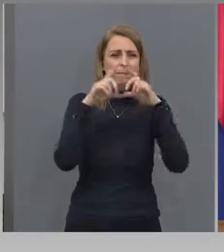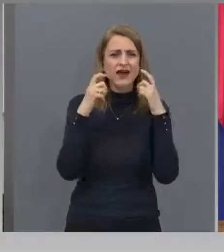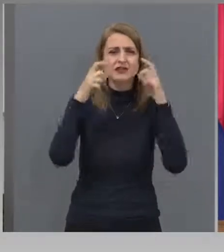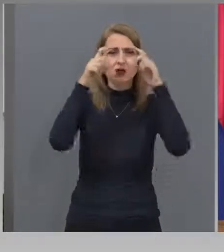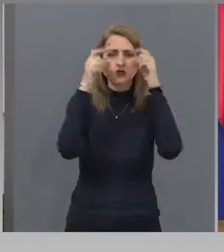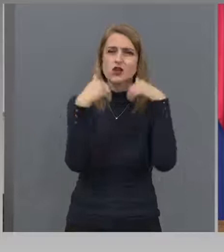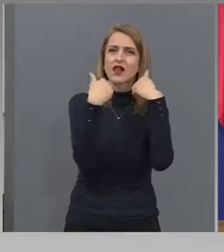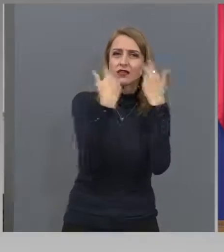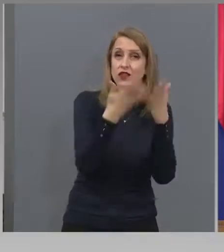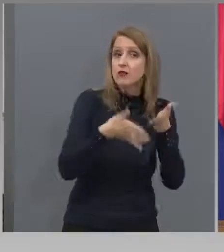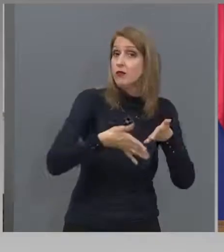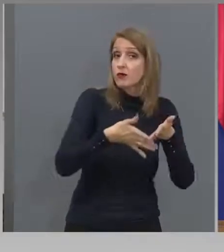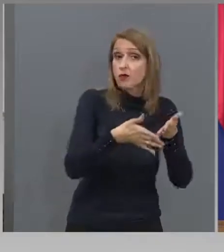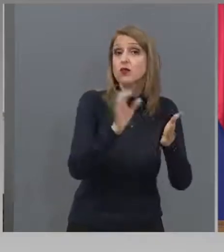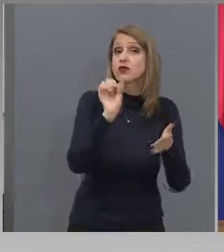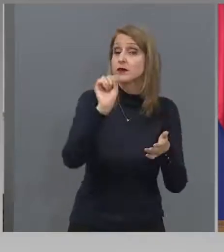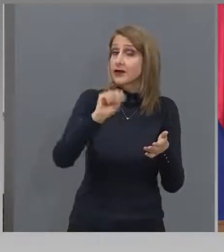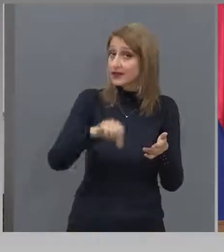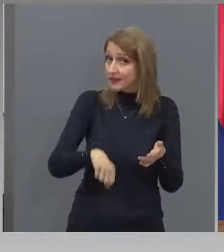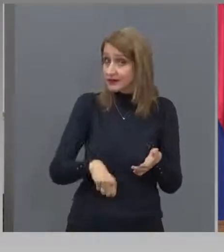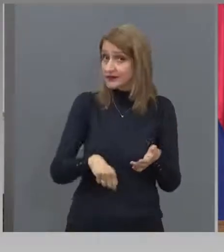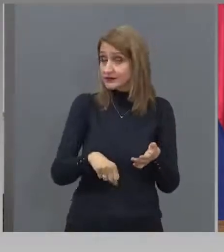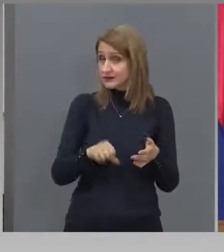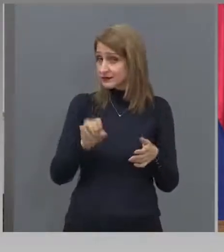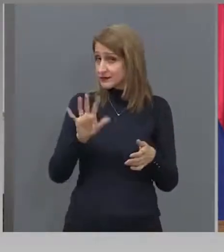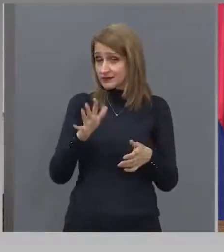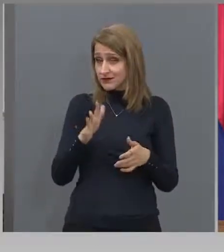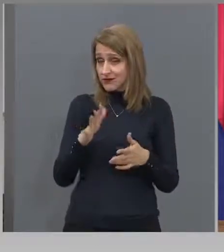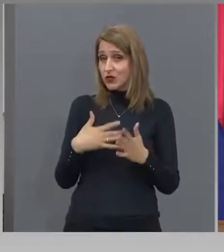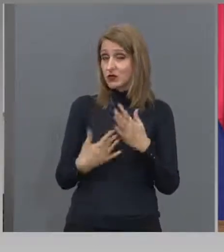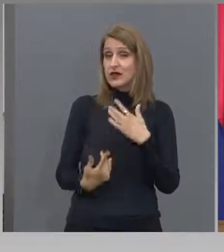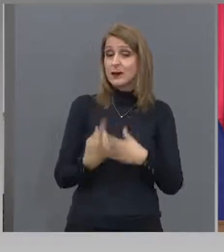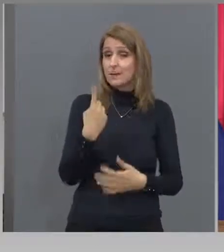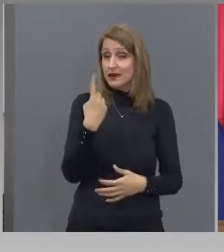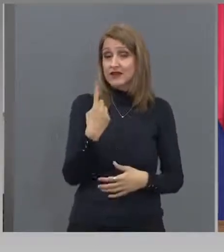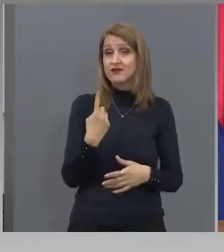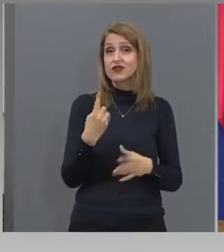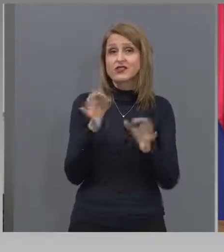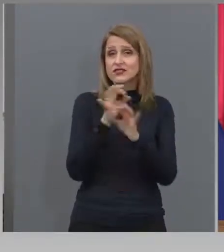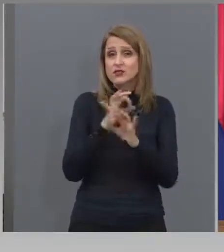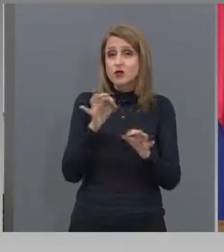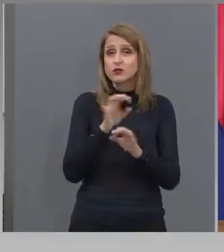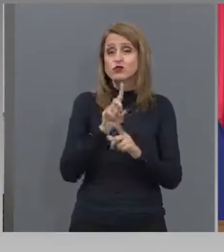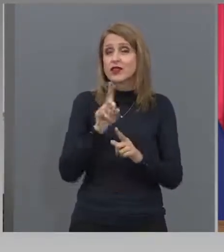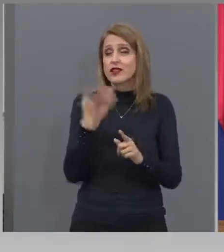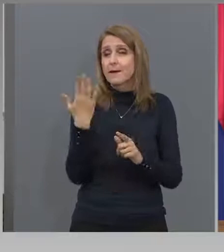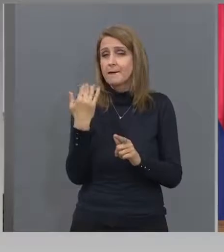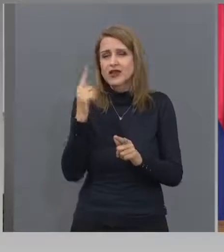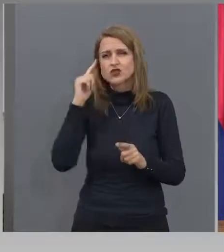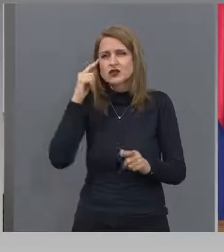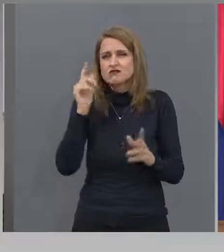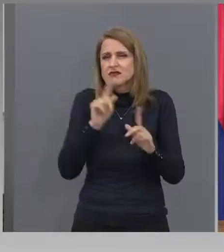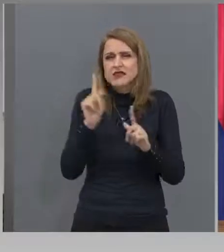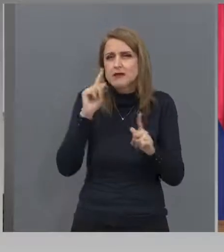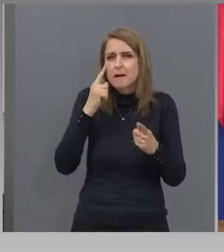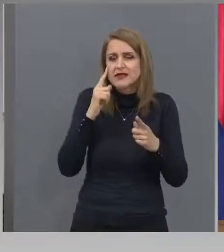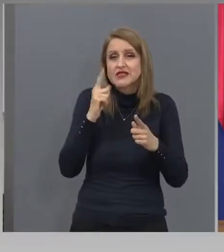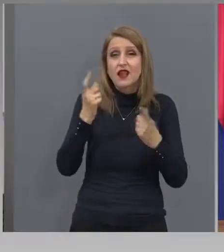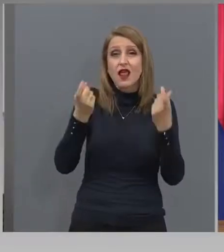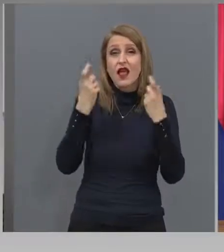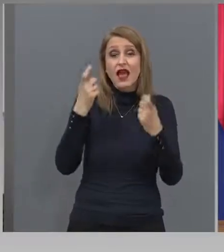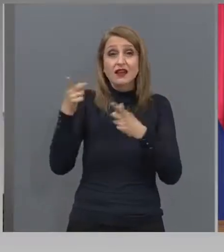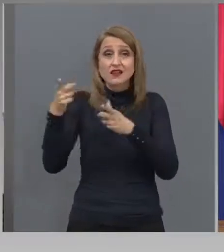се притечеме, разбира се, да, когато ние първи, изобщо не беше мислимо, гърците да